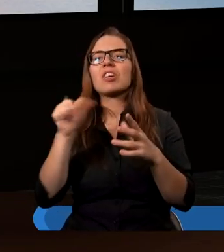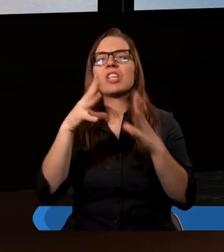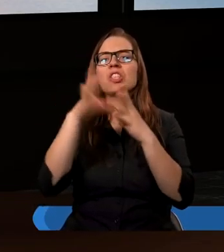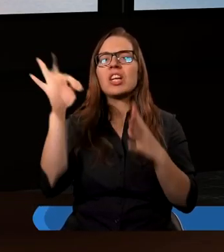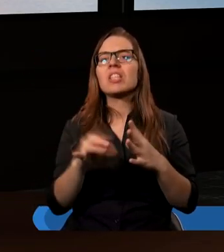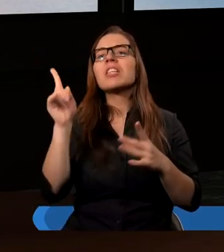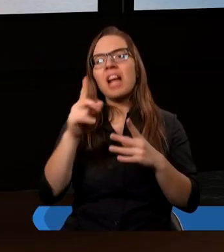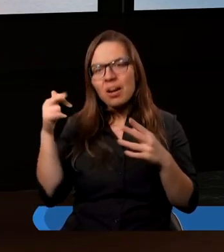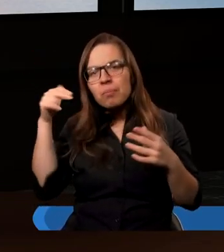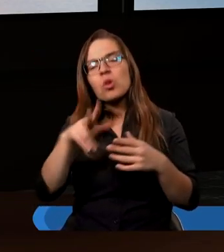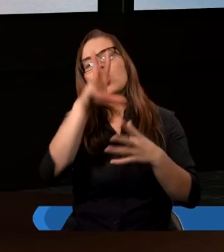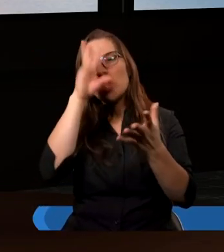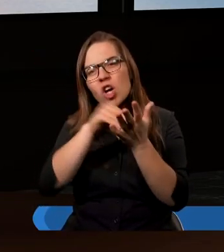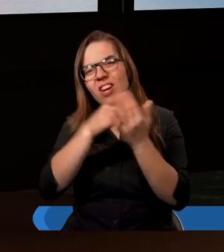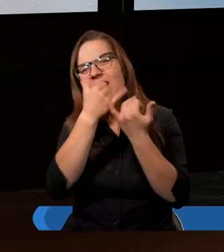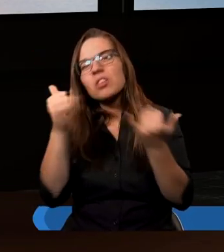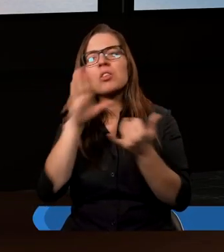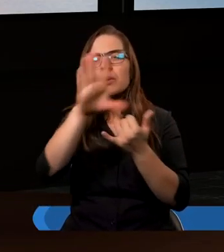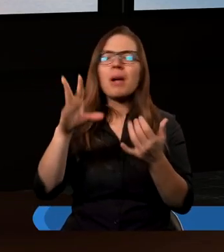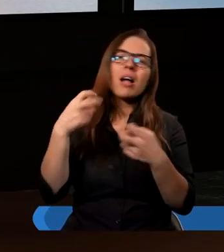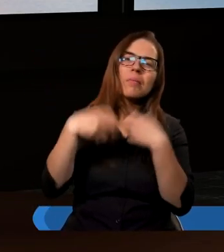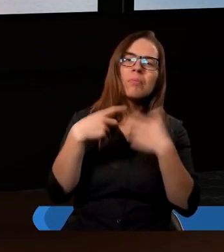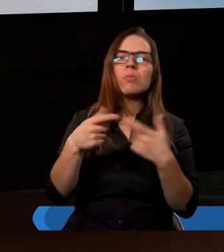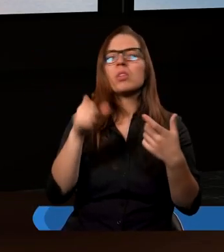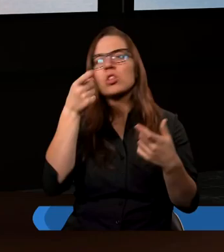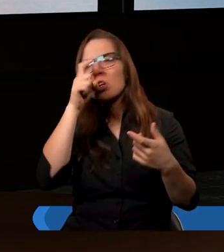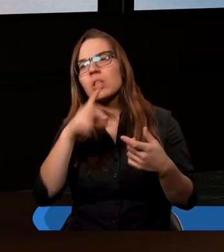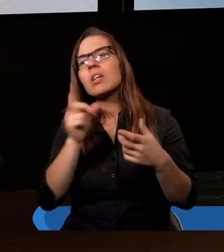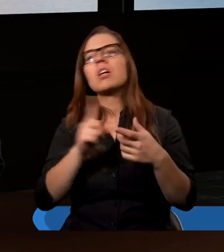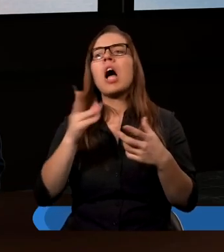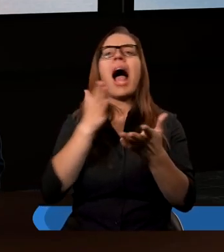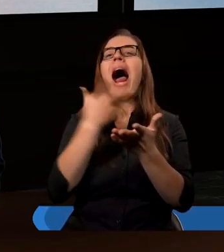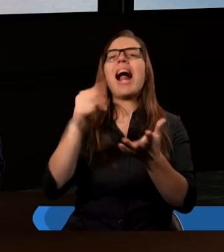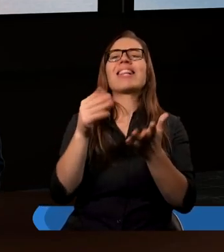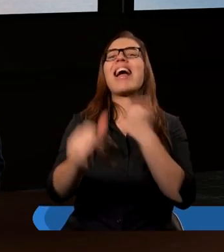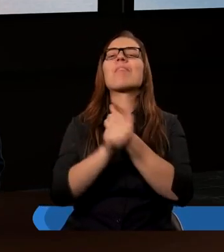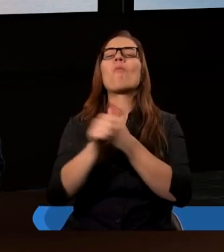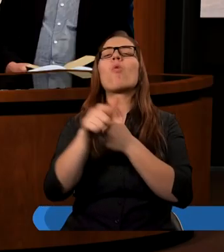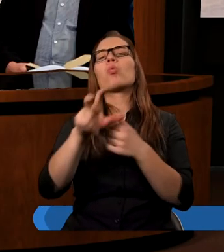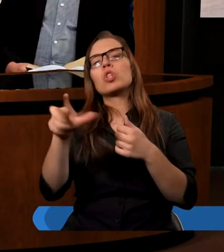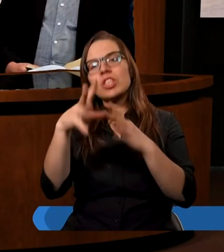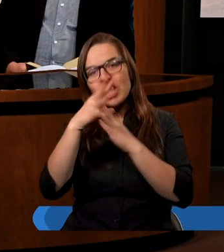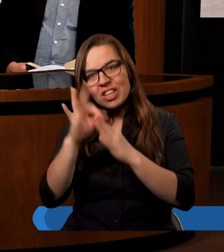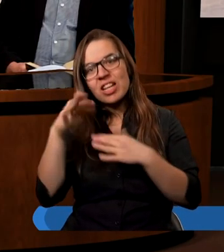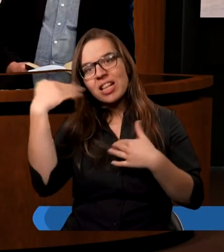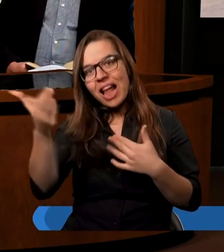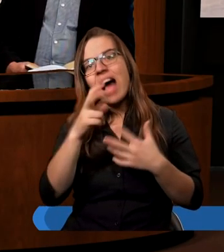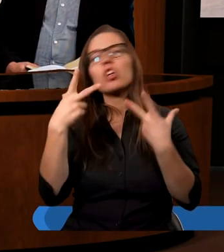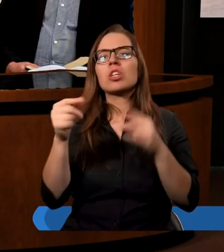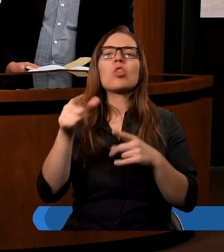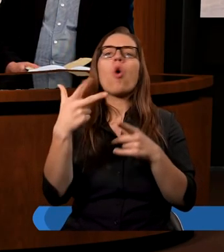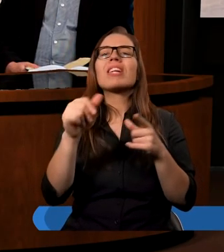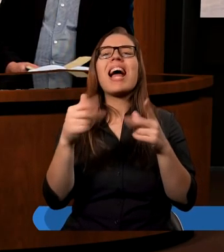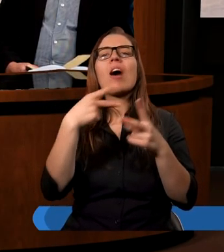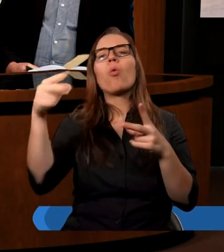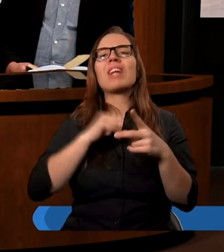To no przychodzą doświadczenia na każdego z nas. W życiu bym je nie skojarzyła z tym, czy daję, czy nie daję dziesięciny. Tak, bo powiem, że często